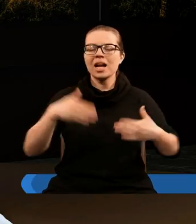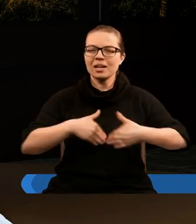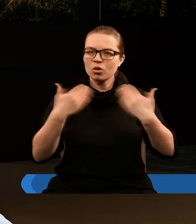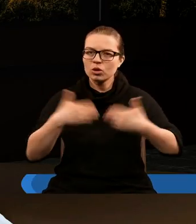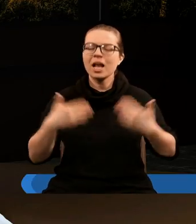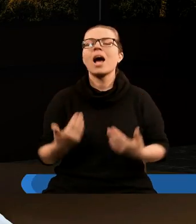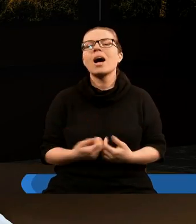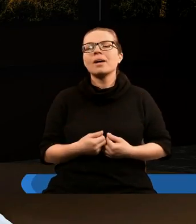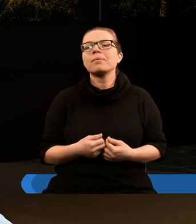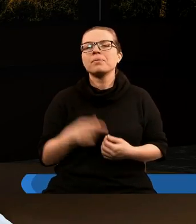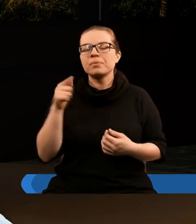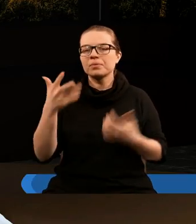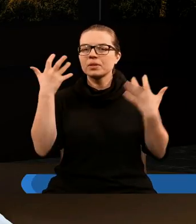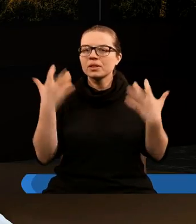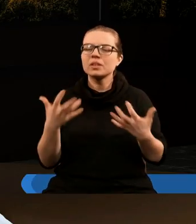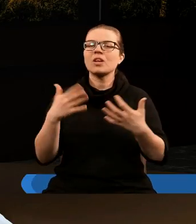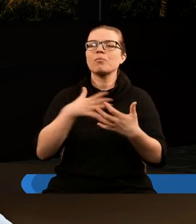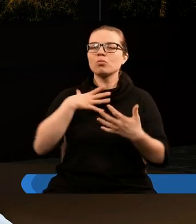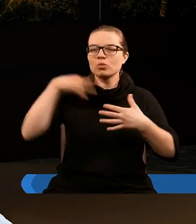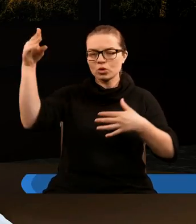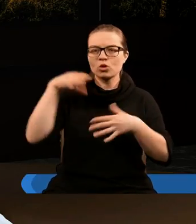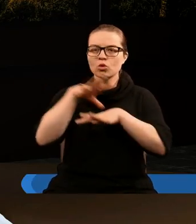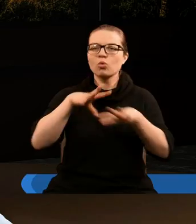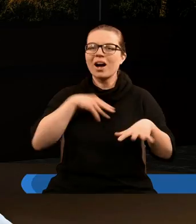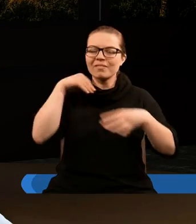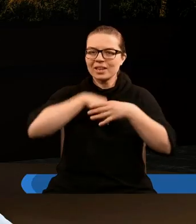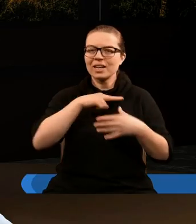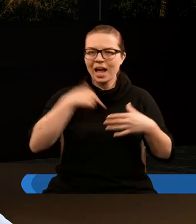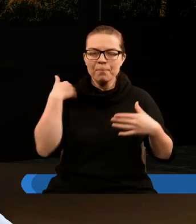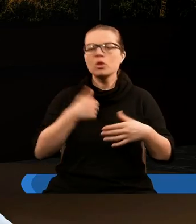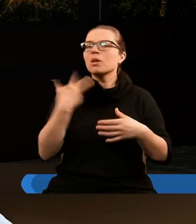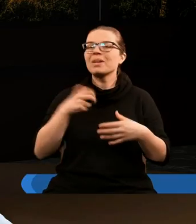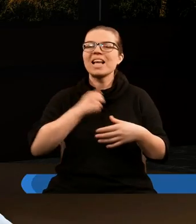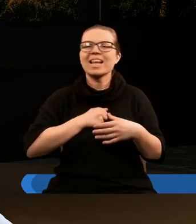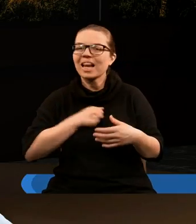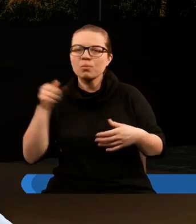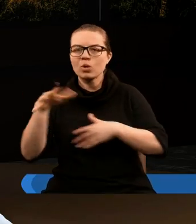głosem, jeśli przyjmiemy pieczyć Ducha Świętego i codziennie będziemy